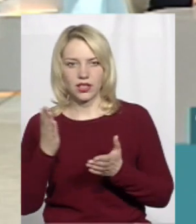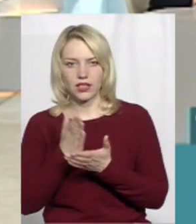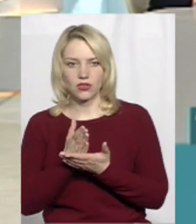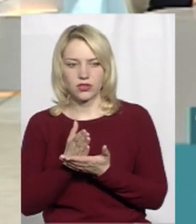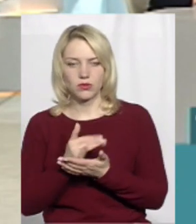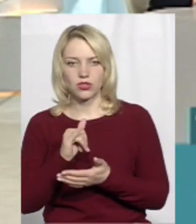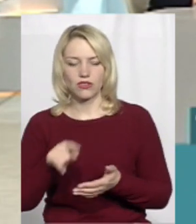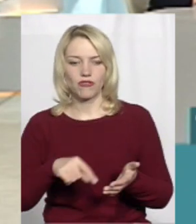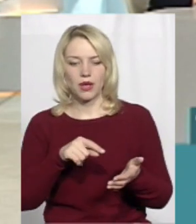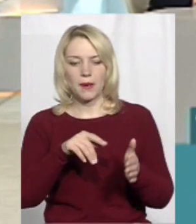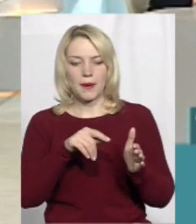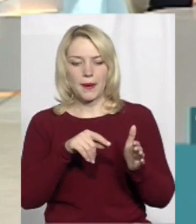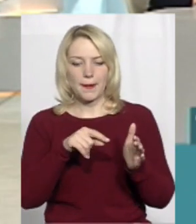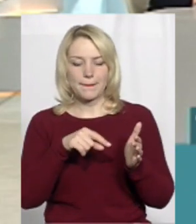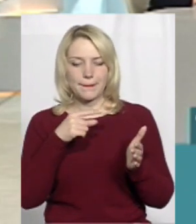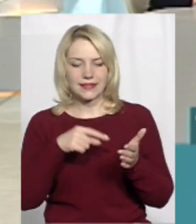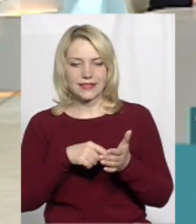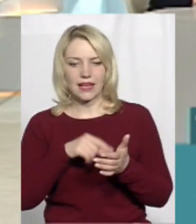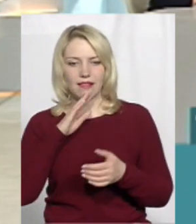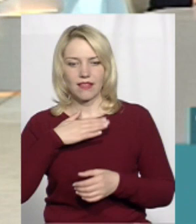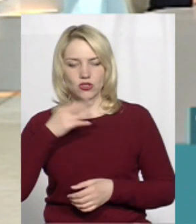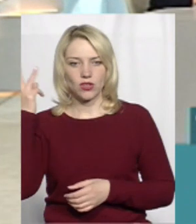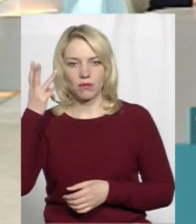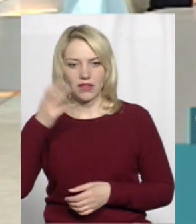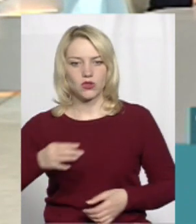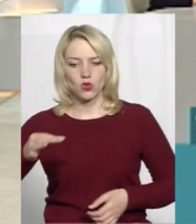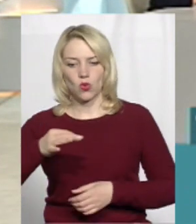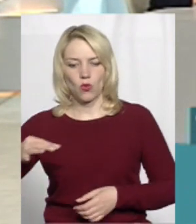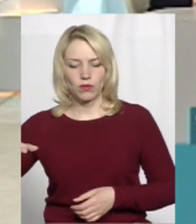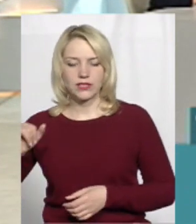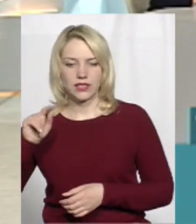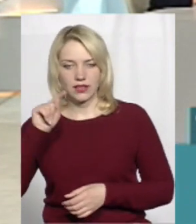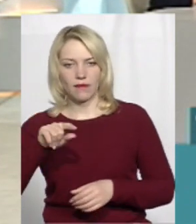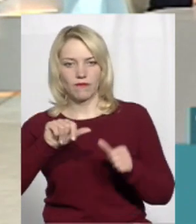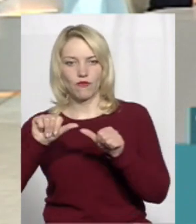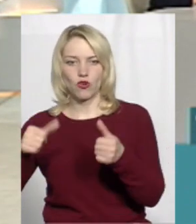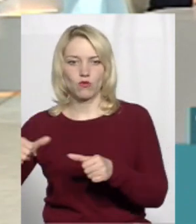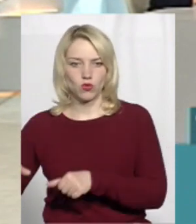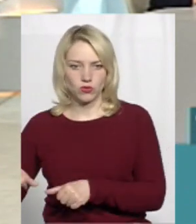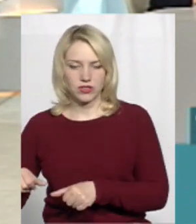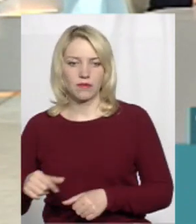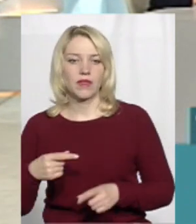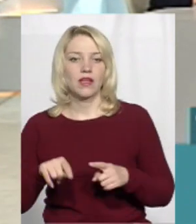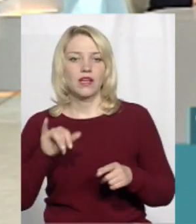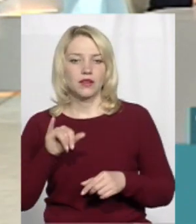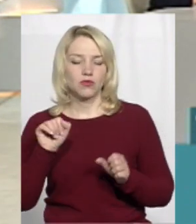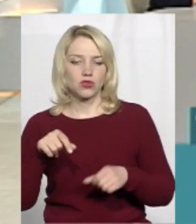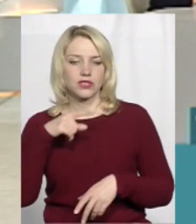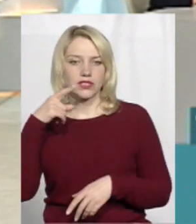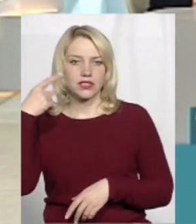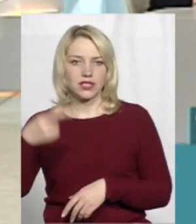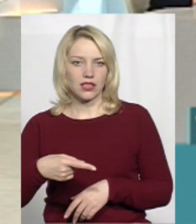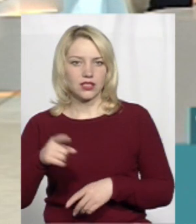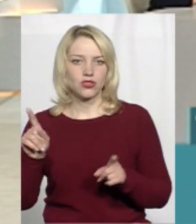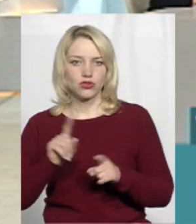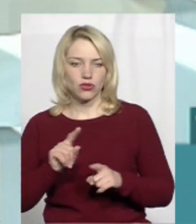містах нашої Хмельницької області, і, відповідно, там і формуються. Тому, можна сказати, що